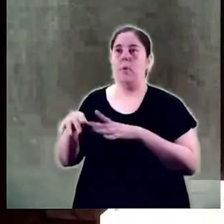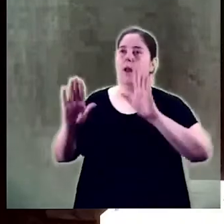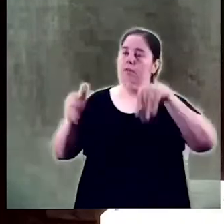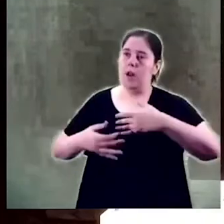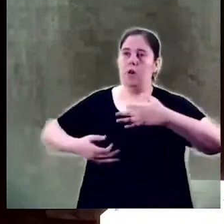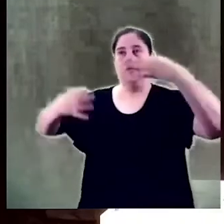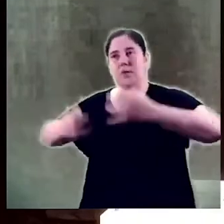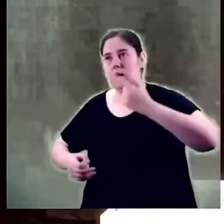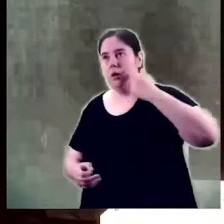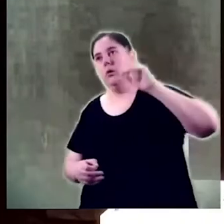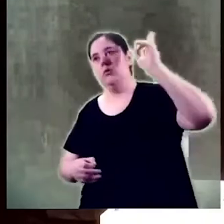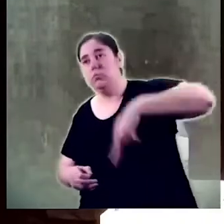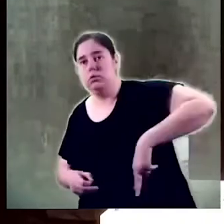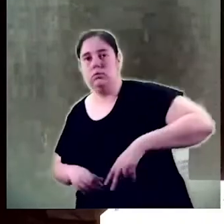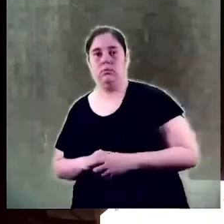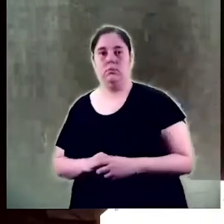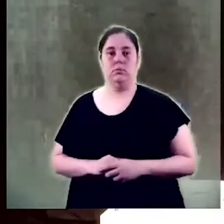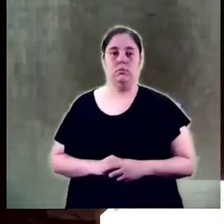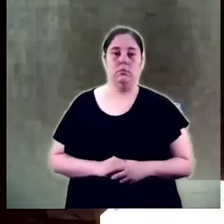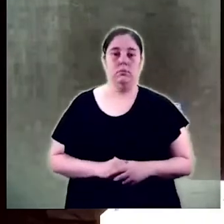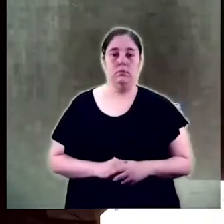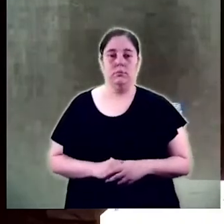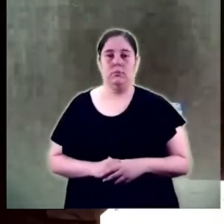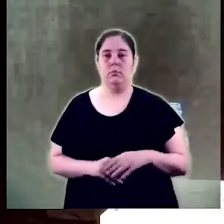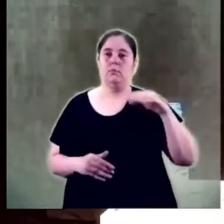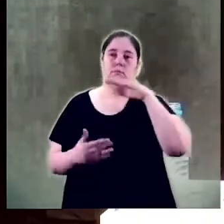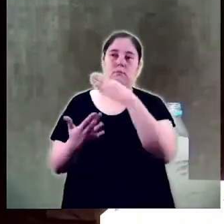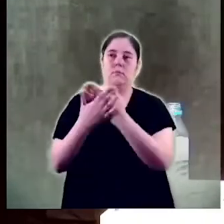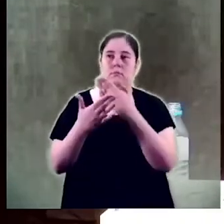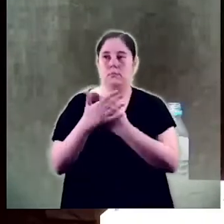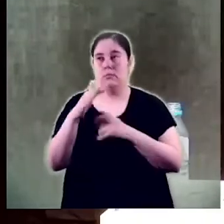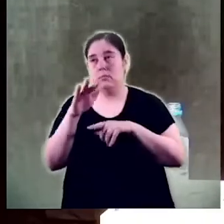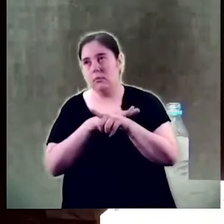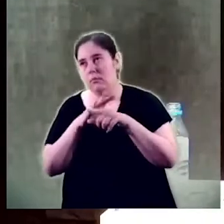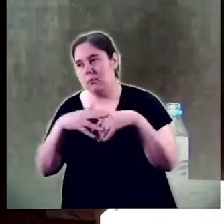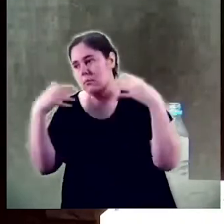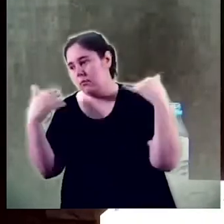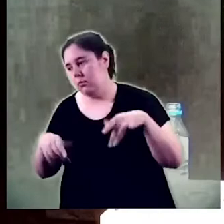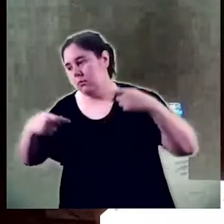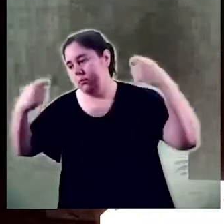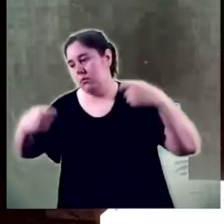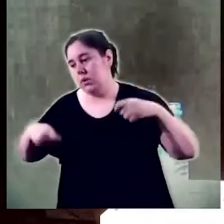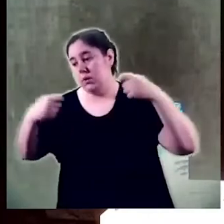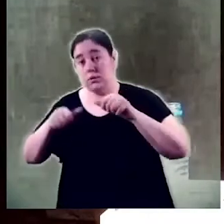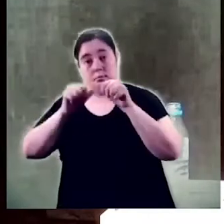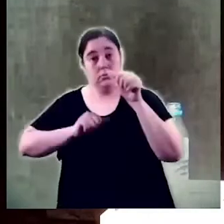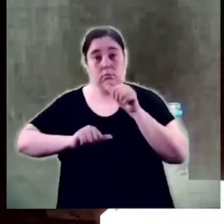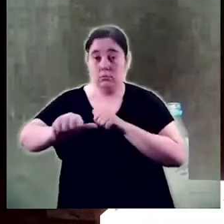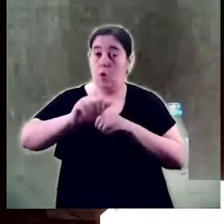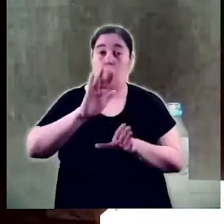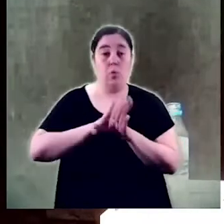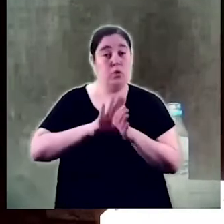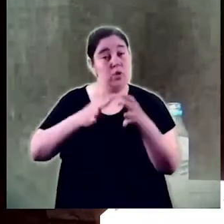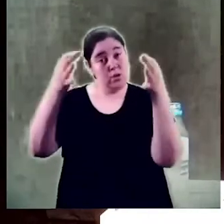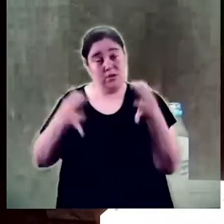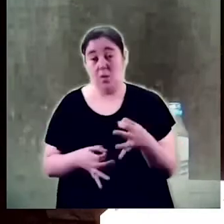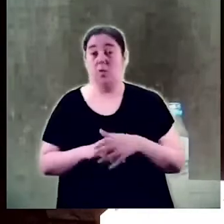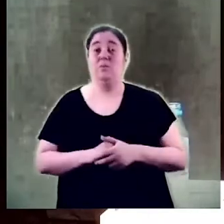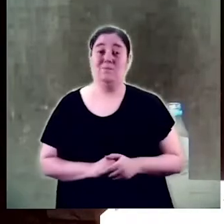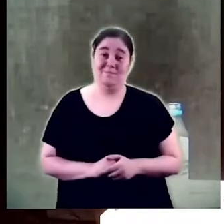beneir-les o oficialitzar-les o verificar-les la paperassa ha estat feixuga i em temo que ho continuarà sent